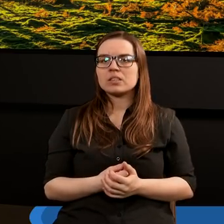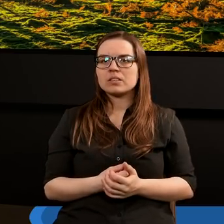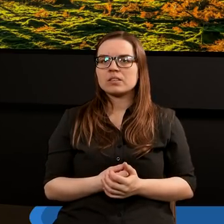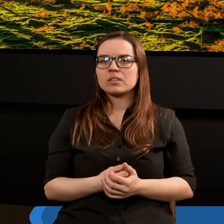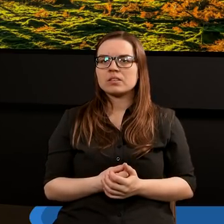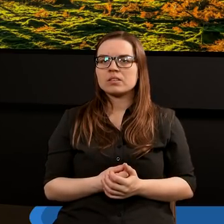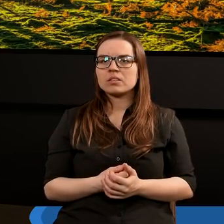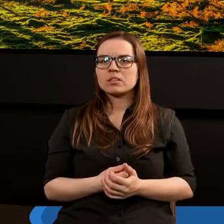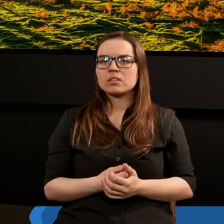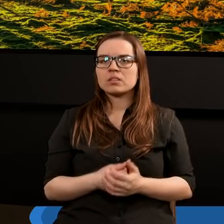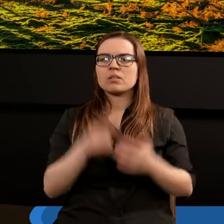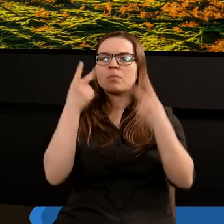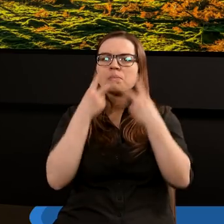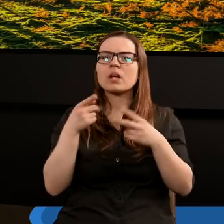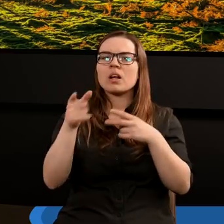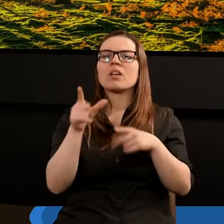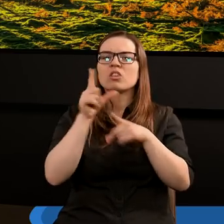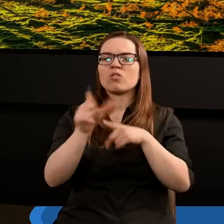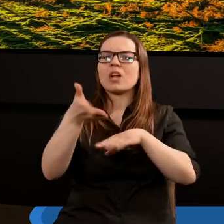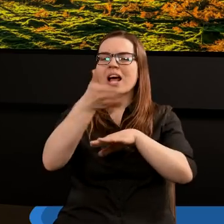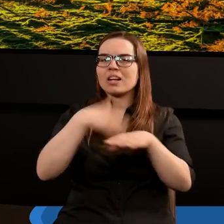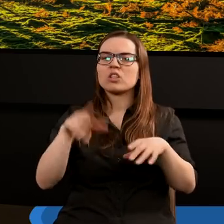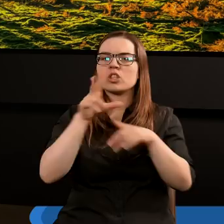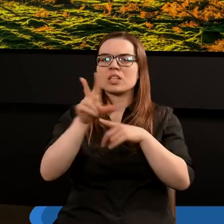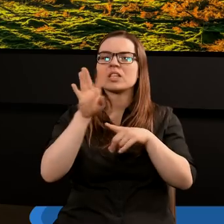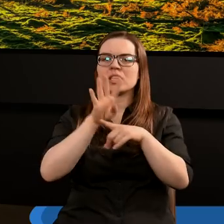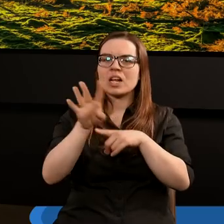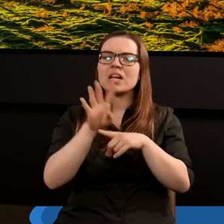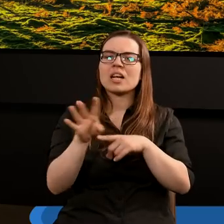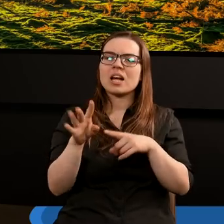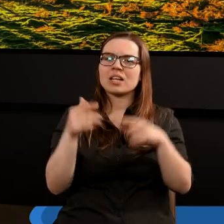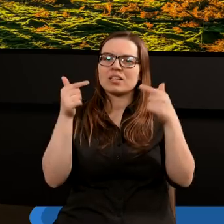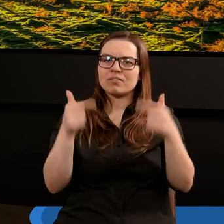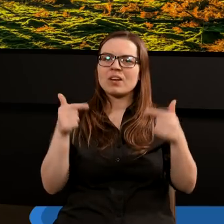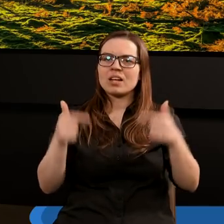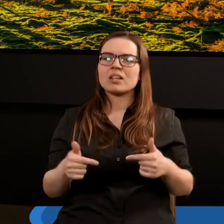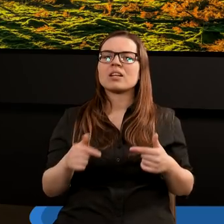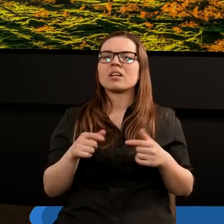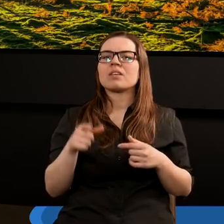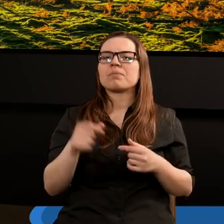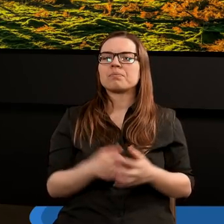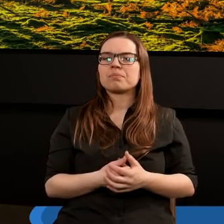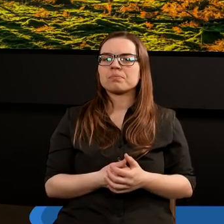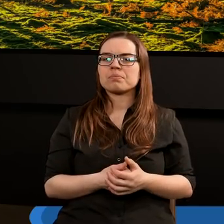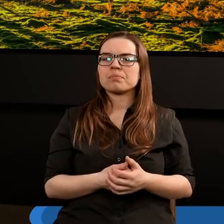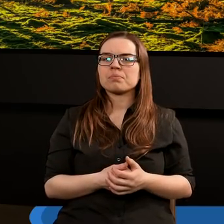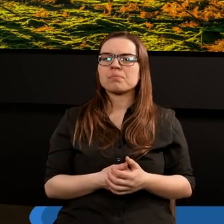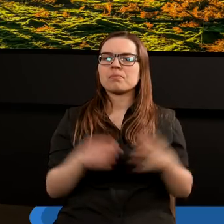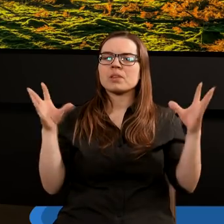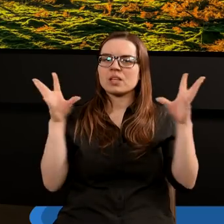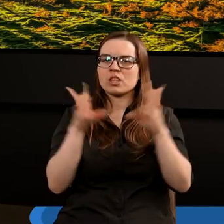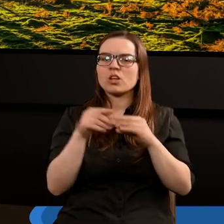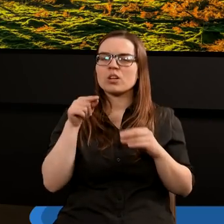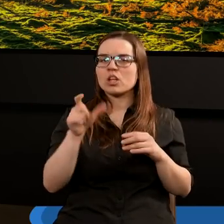Może dziś u Ciebie poproszę o przeczytanie. Dobrze? 12 rozdział, 13-14 werset. Tu jest taki jakby zlepek,